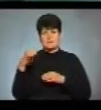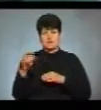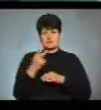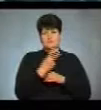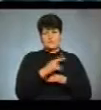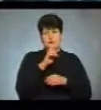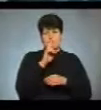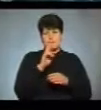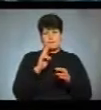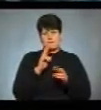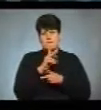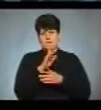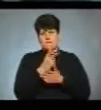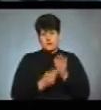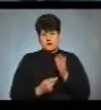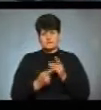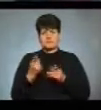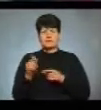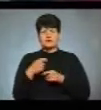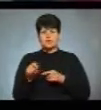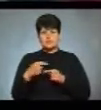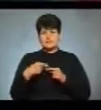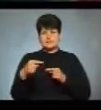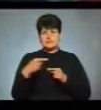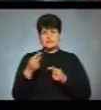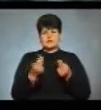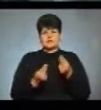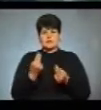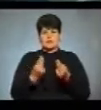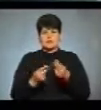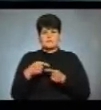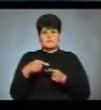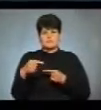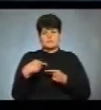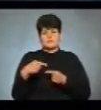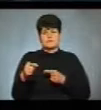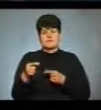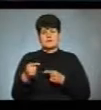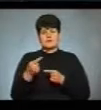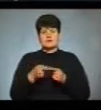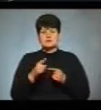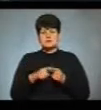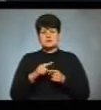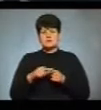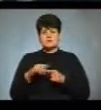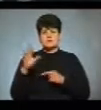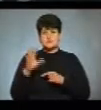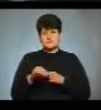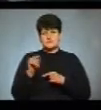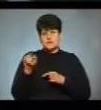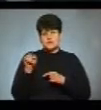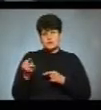двома поразками. Він фахтує на дистанції, він грається дистанцією, і це, скоріш за все, його